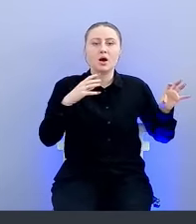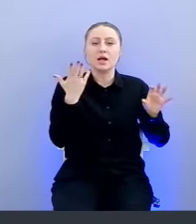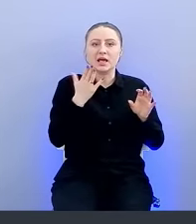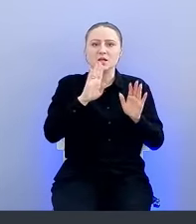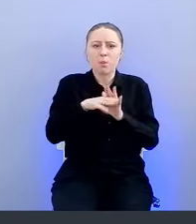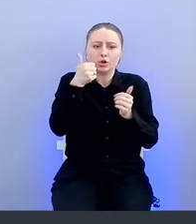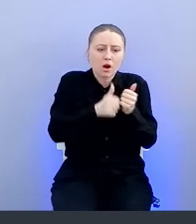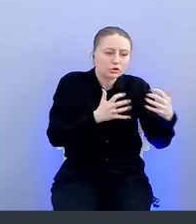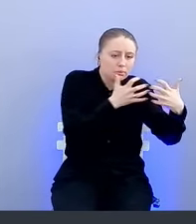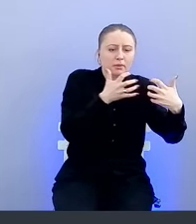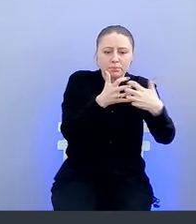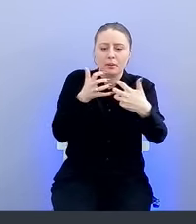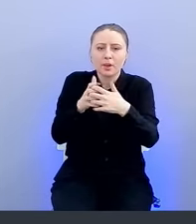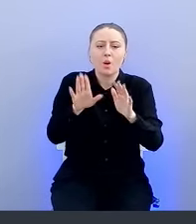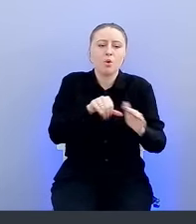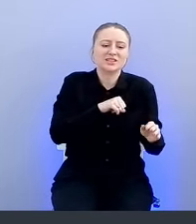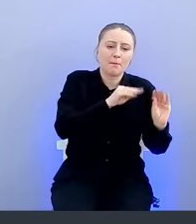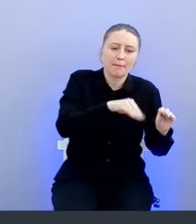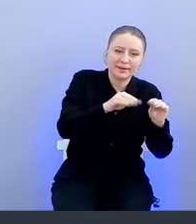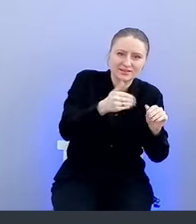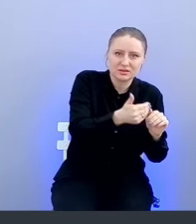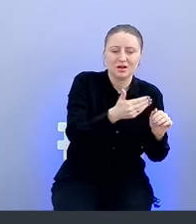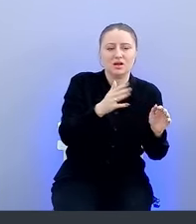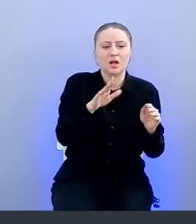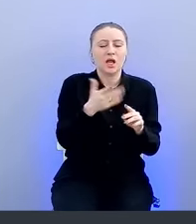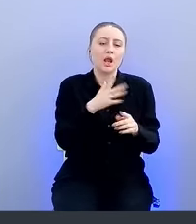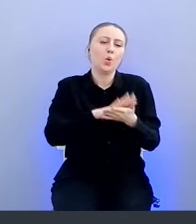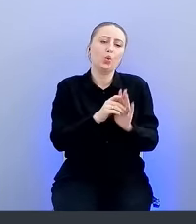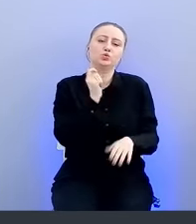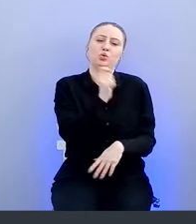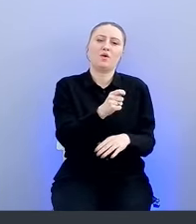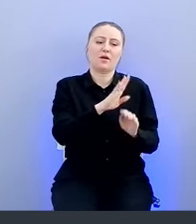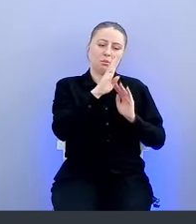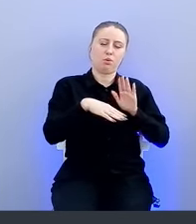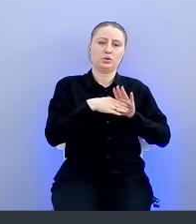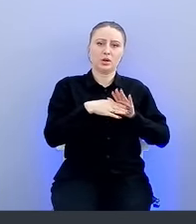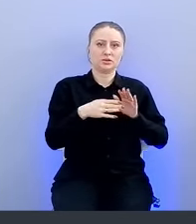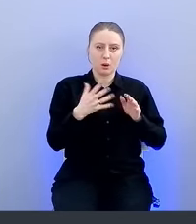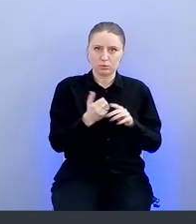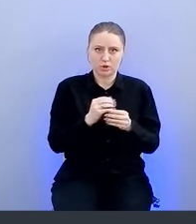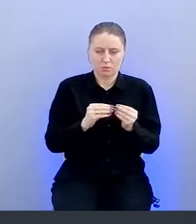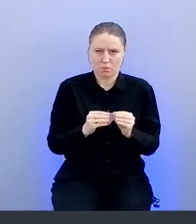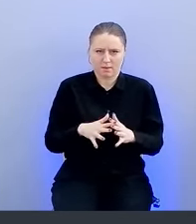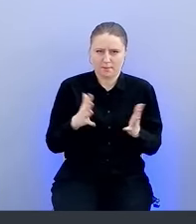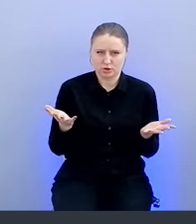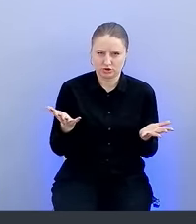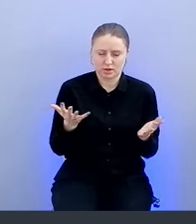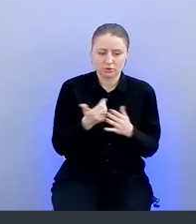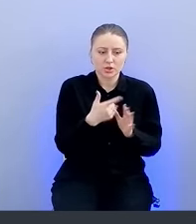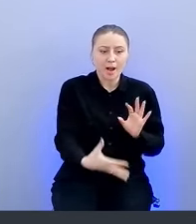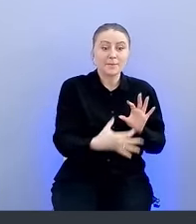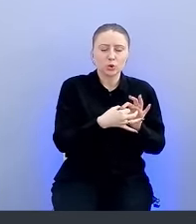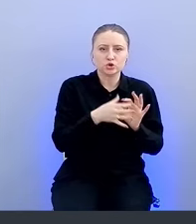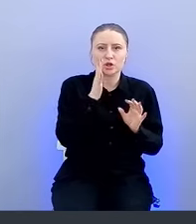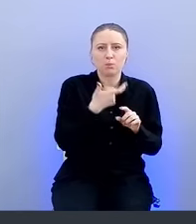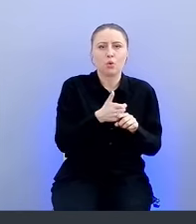допиливаться под самописные системы или ставить условия всем системам доработать здесь под нас, то возникает большая проблема. То есть подключение будет